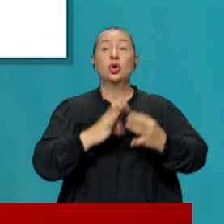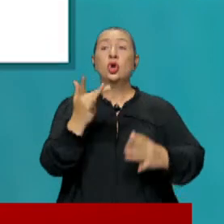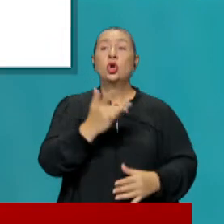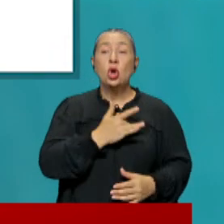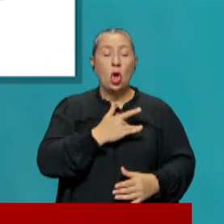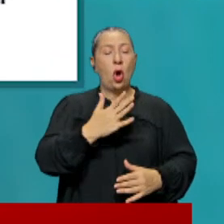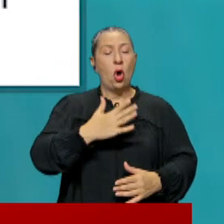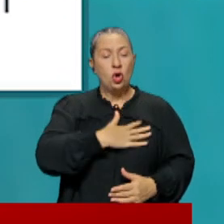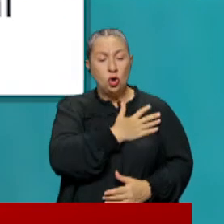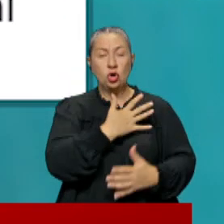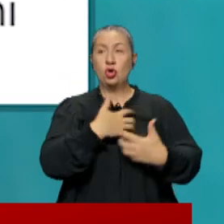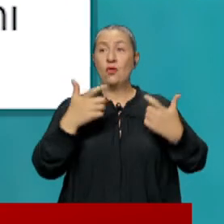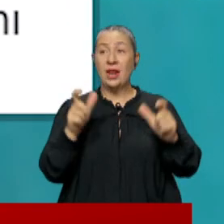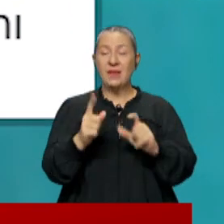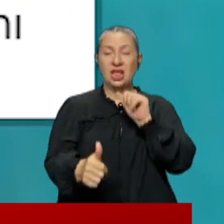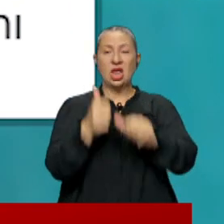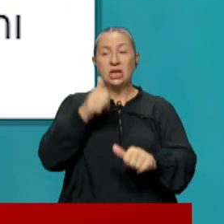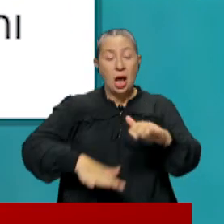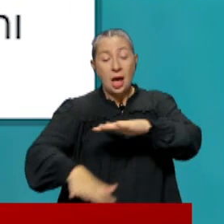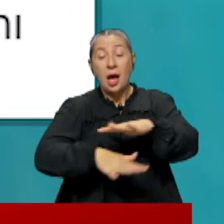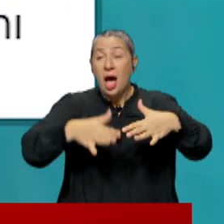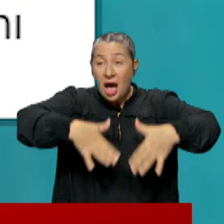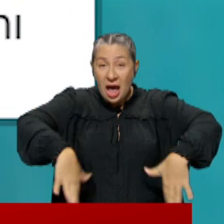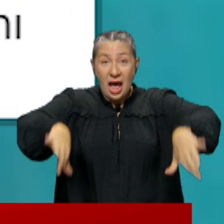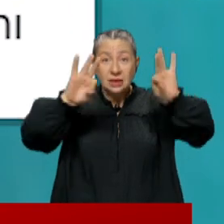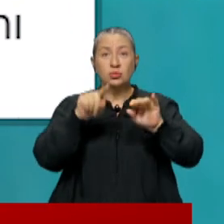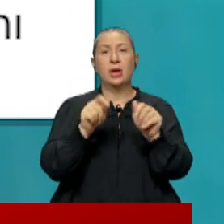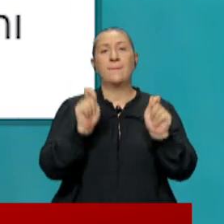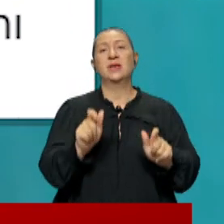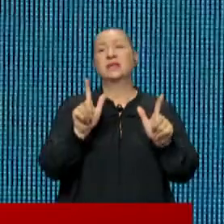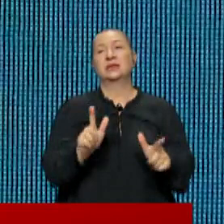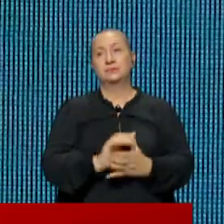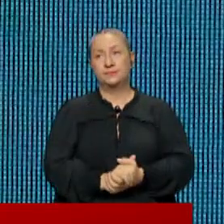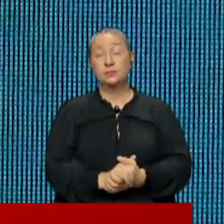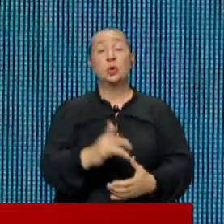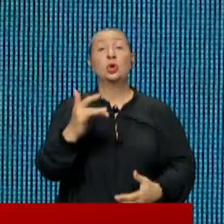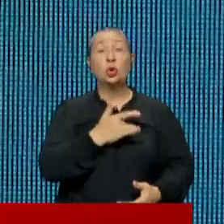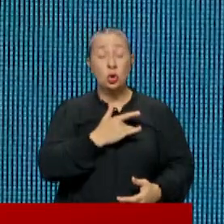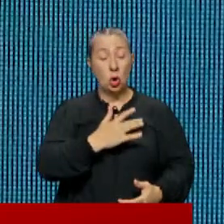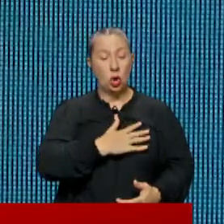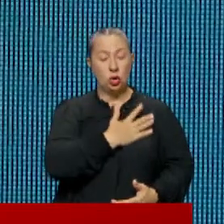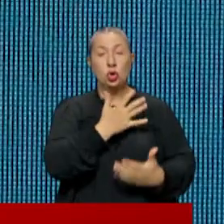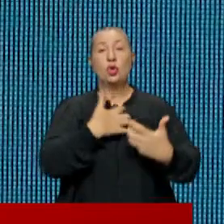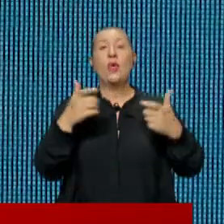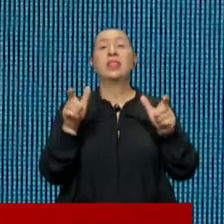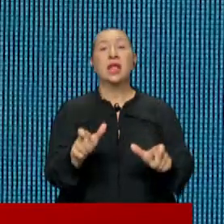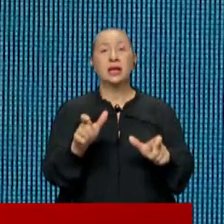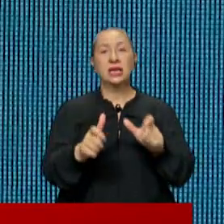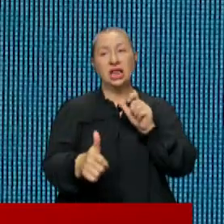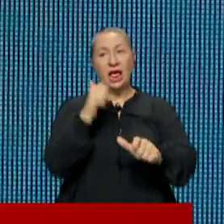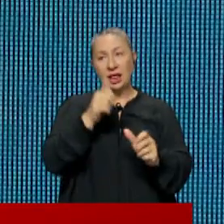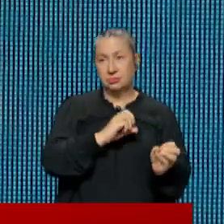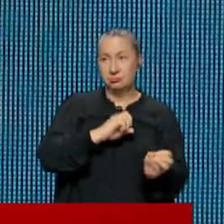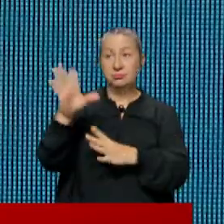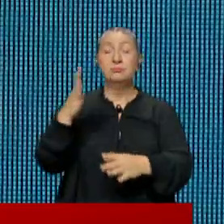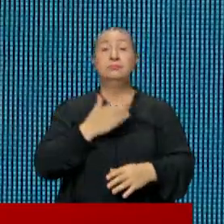Gönüllü, onurlu ve güvenli bir geri dönüşünün altyapısını oluşturup bunu hayata geçireceğiz. Gönüllü, onurlu ve güvenli şekilde geri dönüşlerini temin